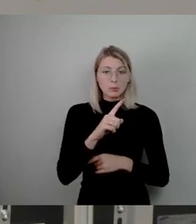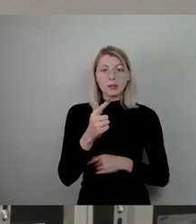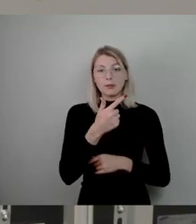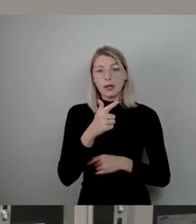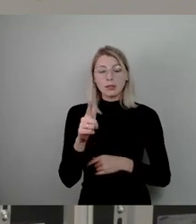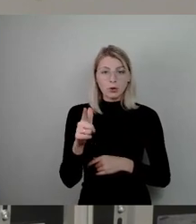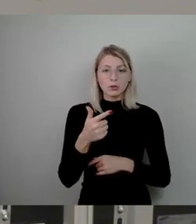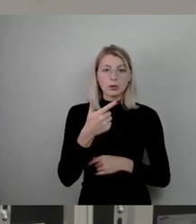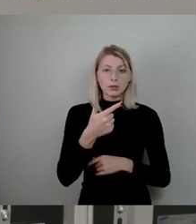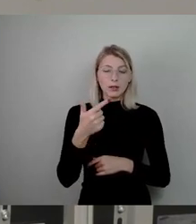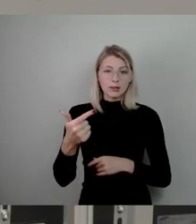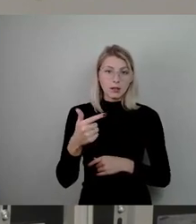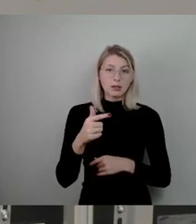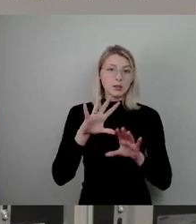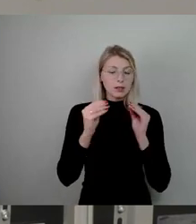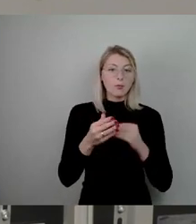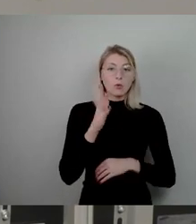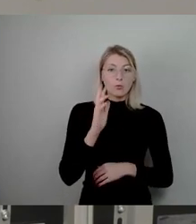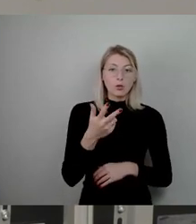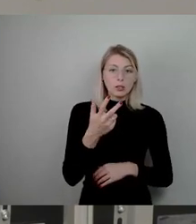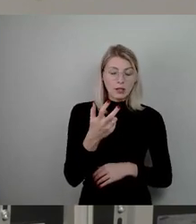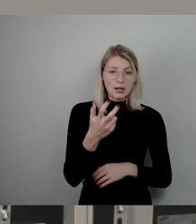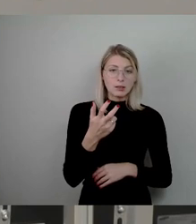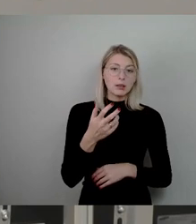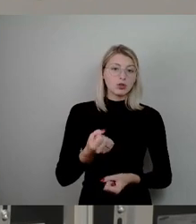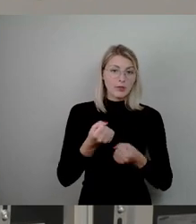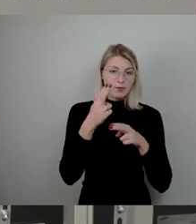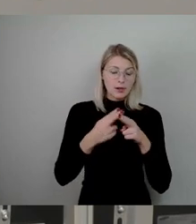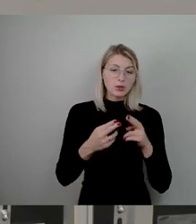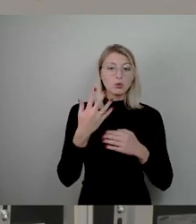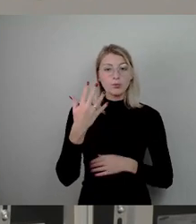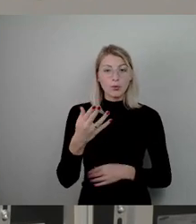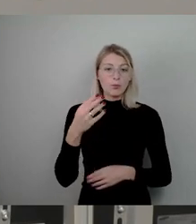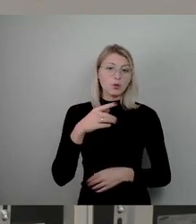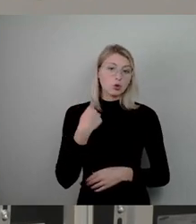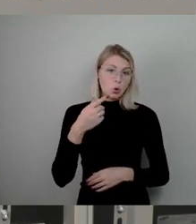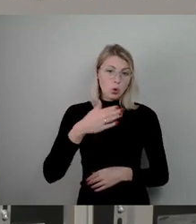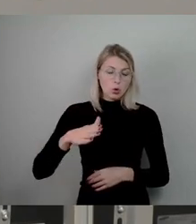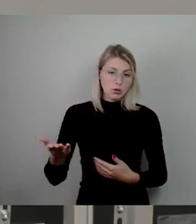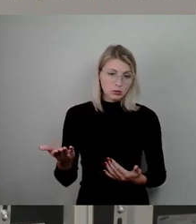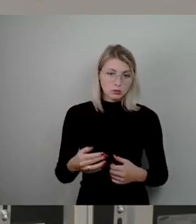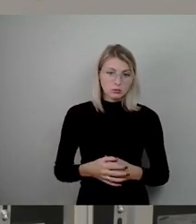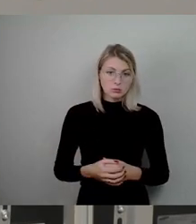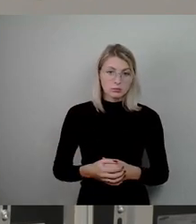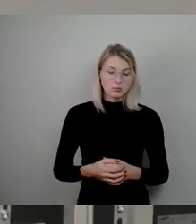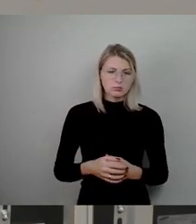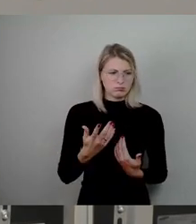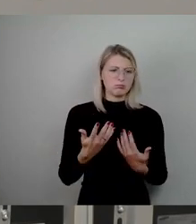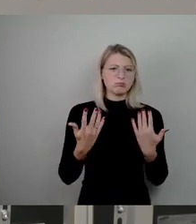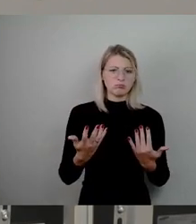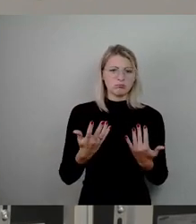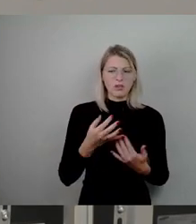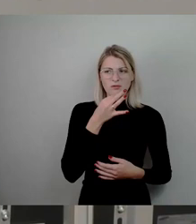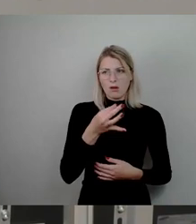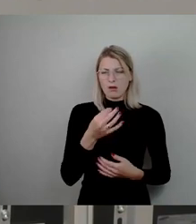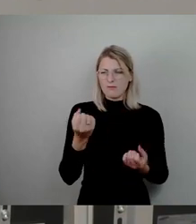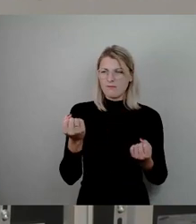Schwerverletzte und fünf Tote. Und es stellt sich natürlich so ein bisschen die Frage, warum ist das in Dresden so? Warum sind